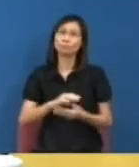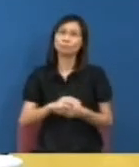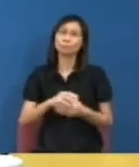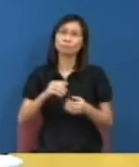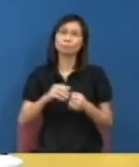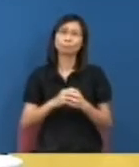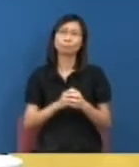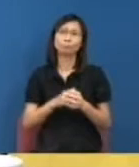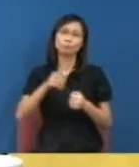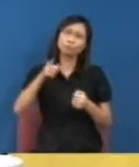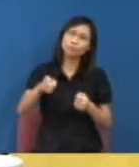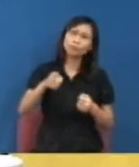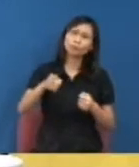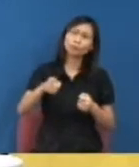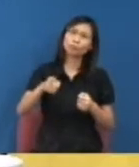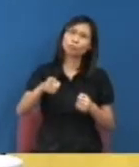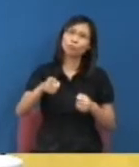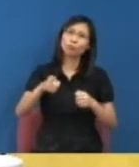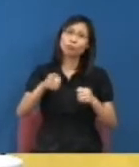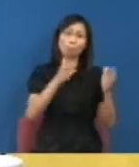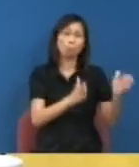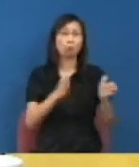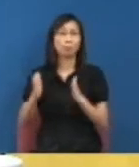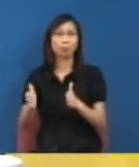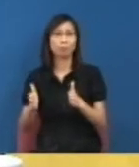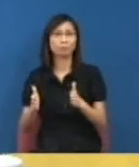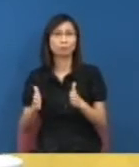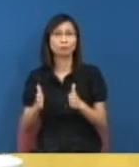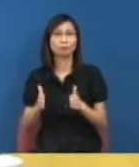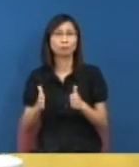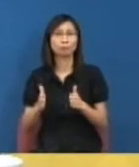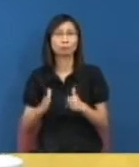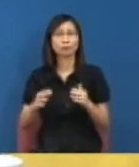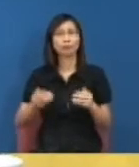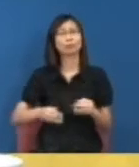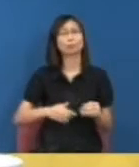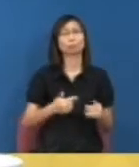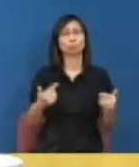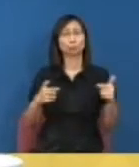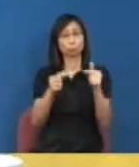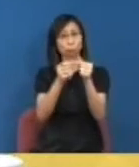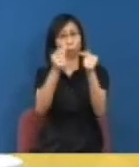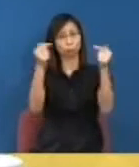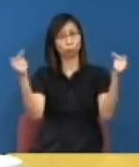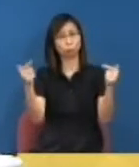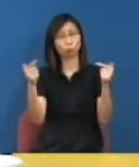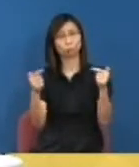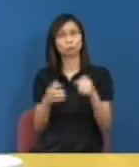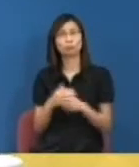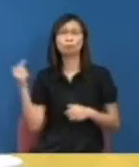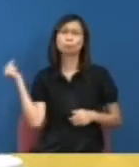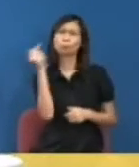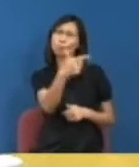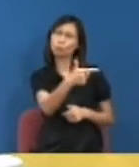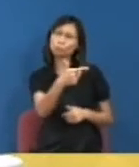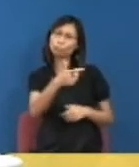你這個安排是否已經去到不合情理不合比例而超過了其他